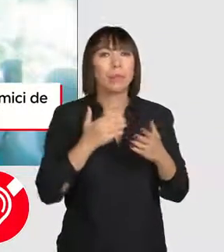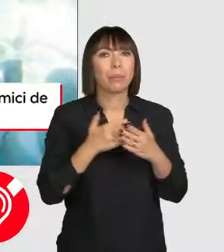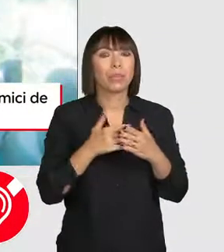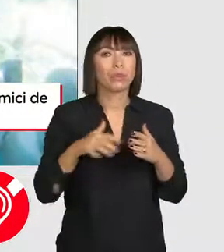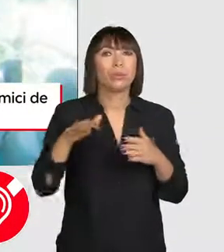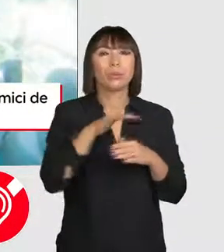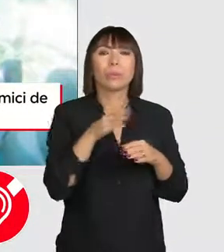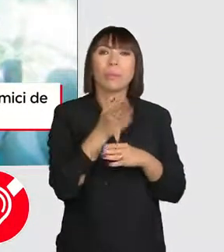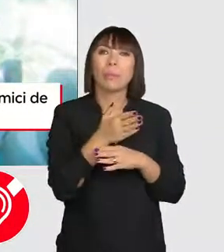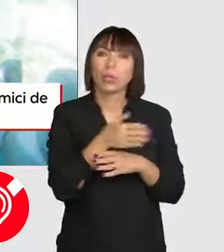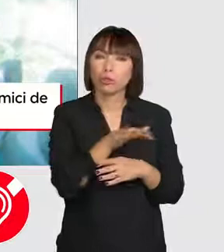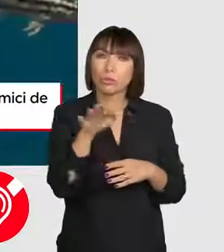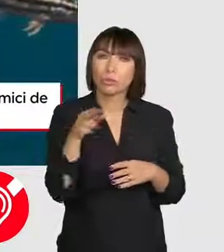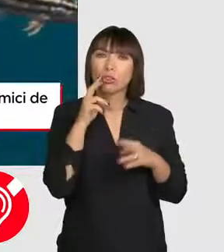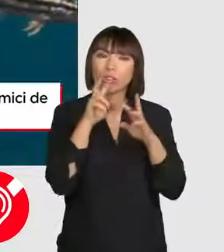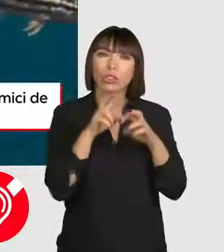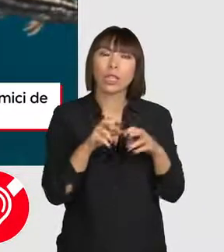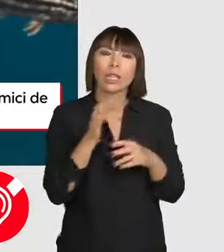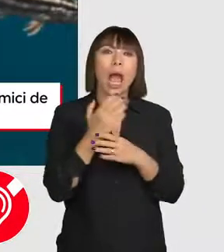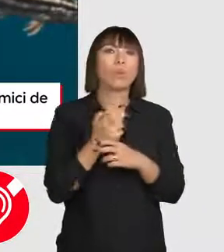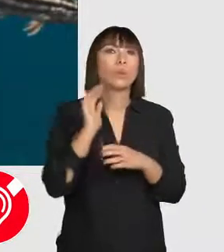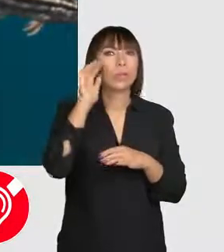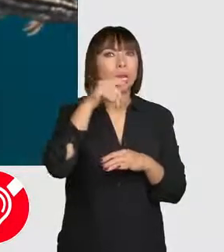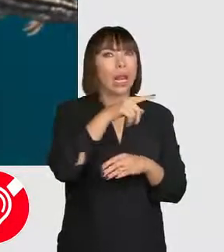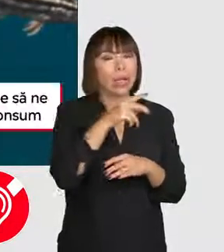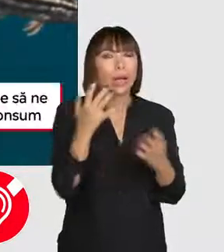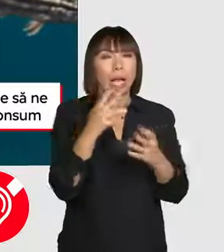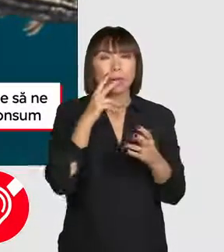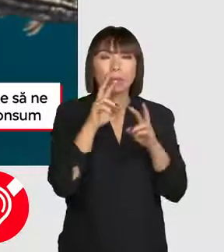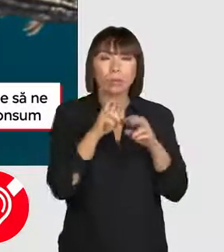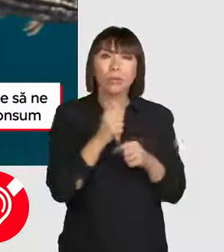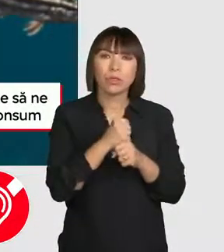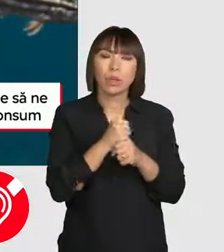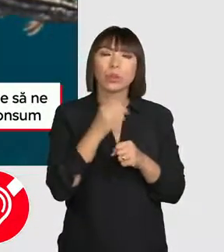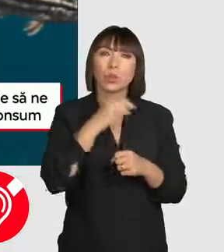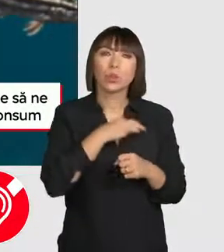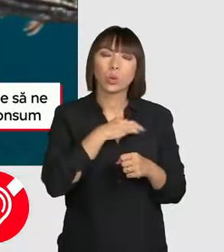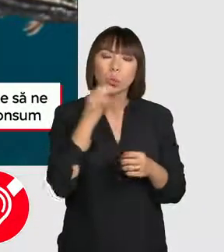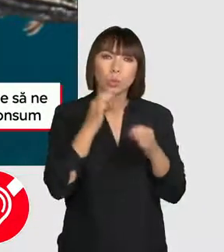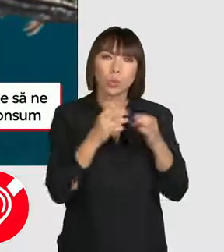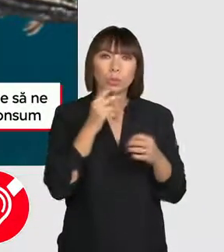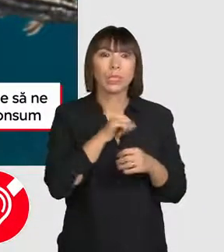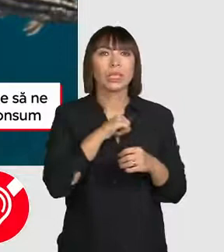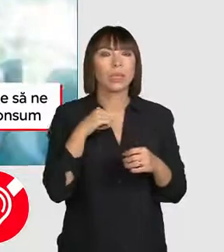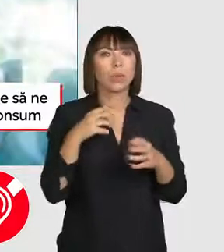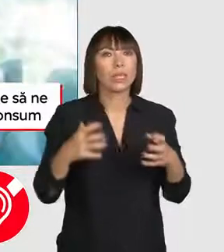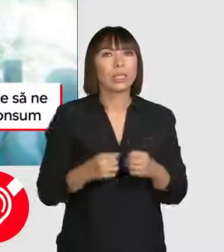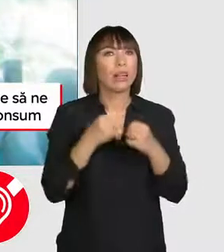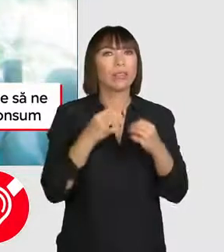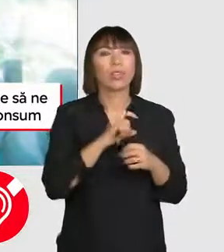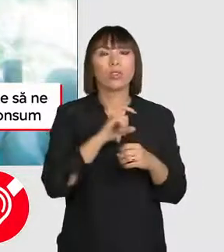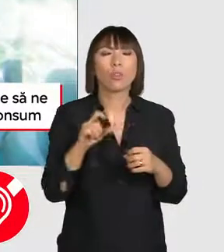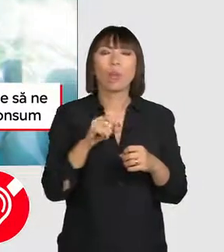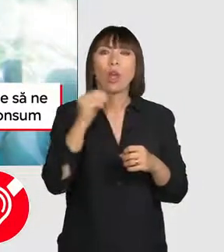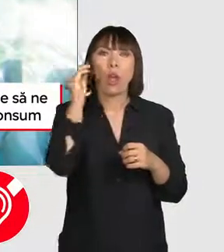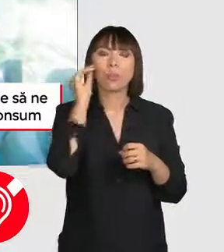viața acvatică. Cercetătorii australieni care au realizat studiul spun că singura salvare ar fi să ne schimbăm obiceiurile de